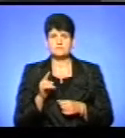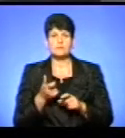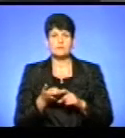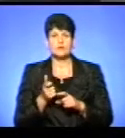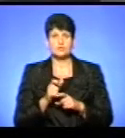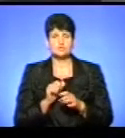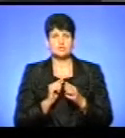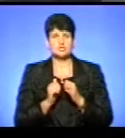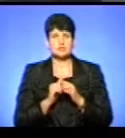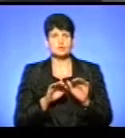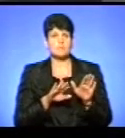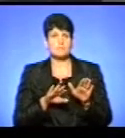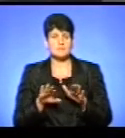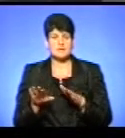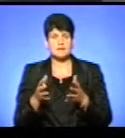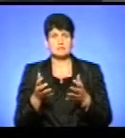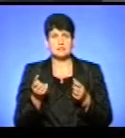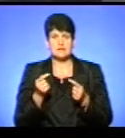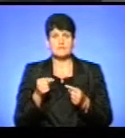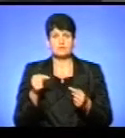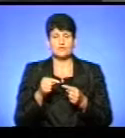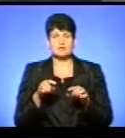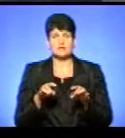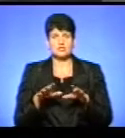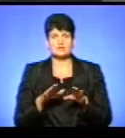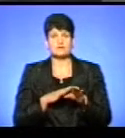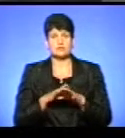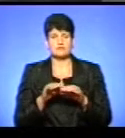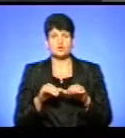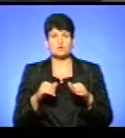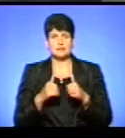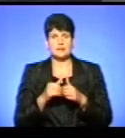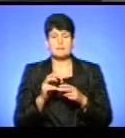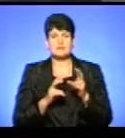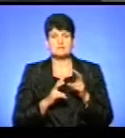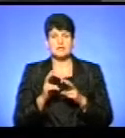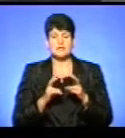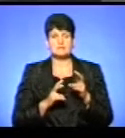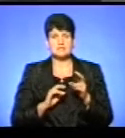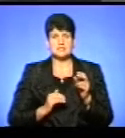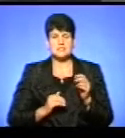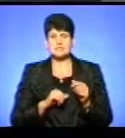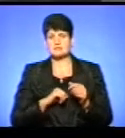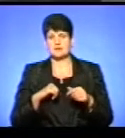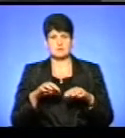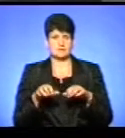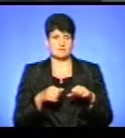часто після прийняття відповідних рішень виконавчого комітету, саме підприємці саме добровільно забирають, тому що